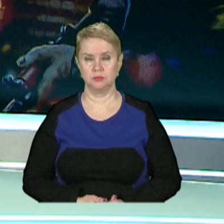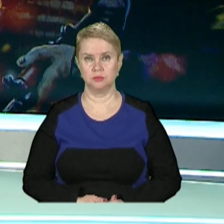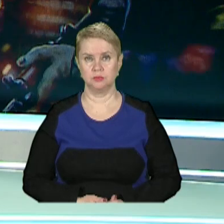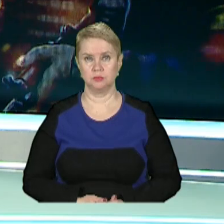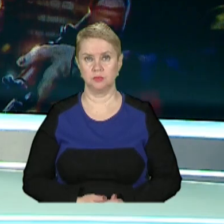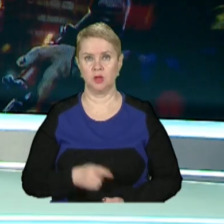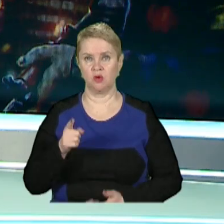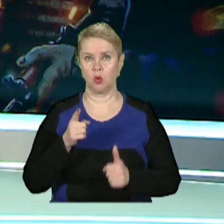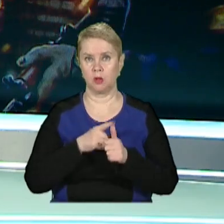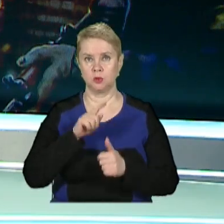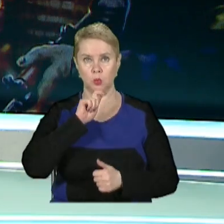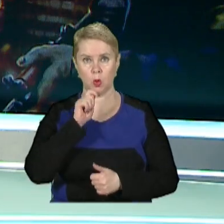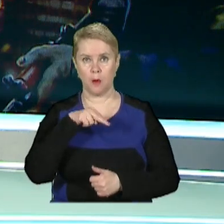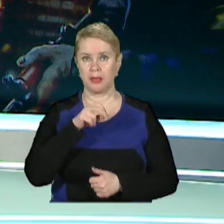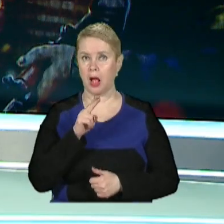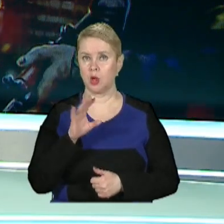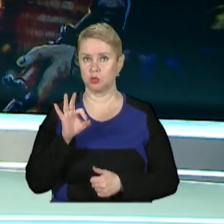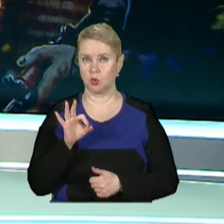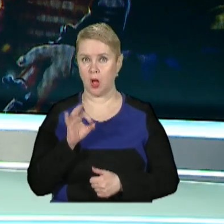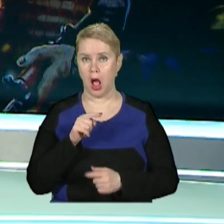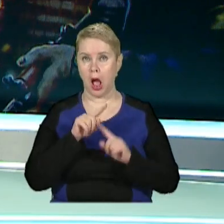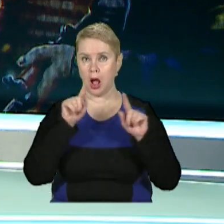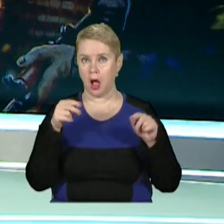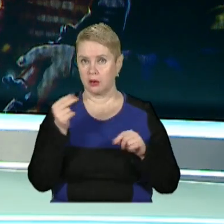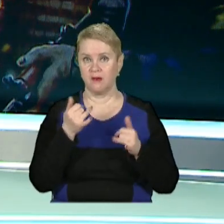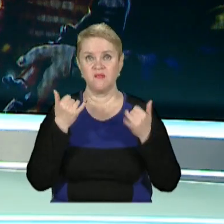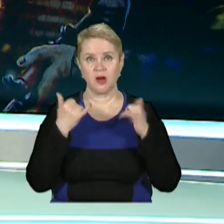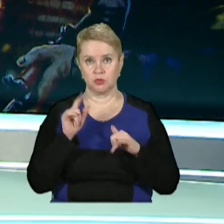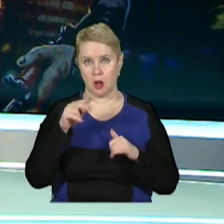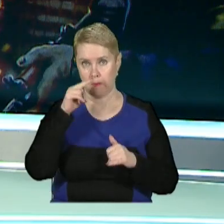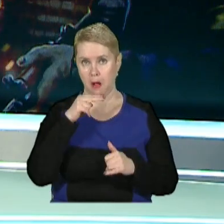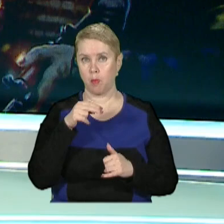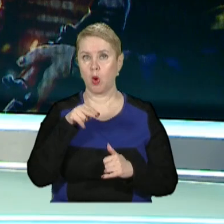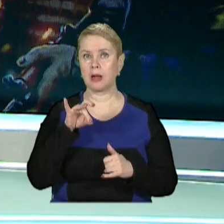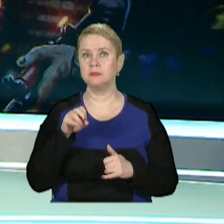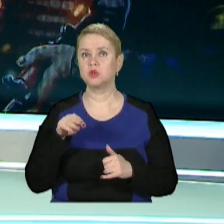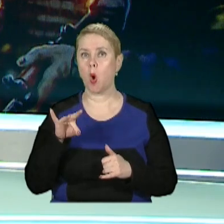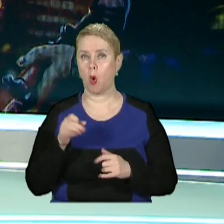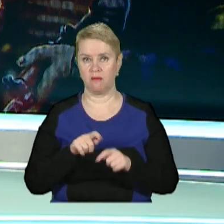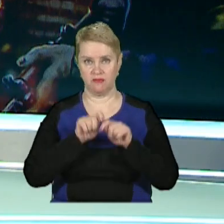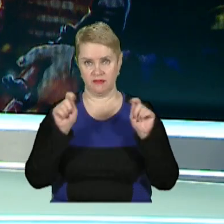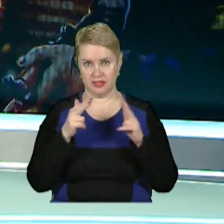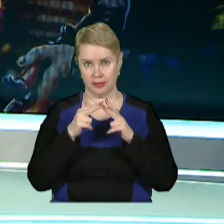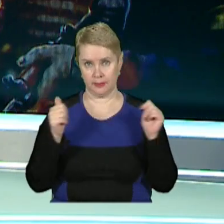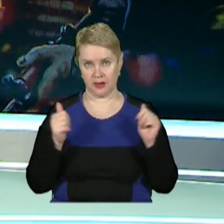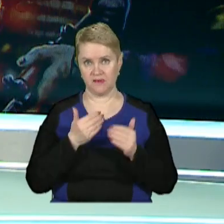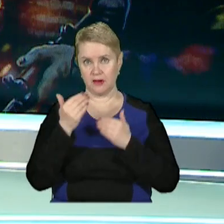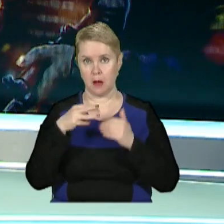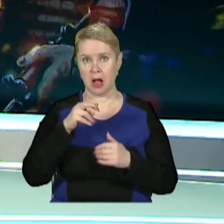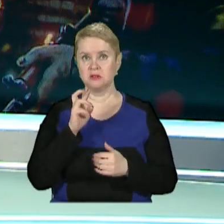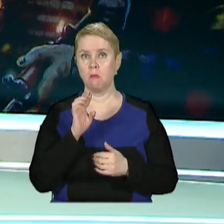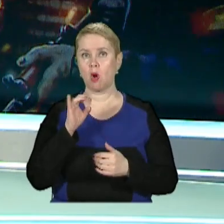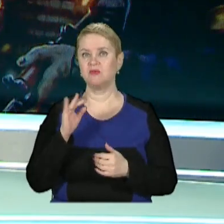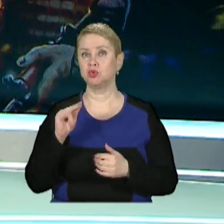Його називають українським Пікасо, а картини вражають навіть папу Римського. У Дніпрі відкрилася виставка Макса